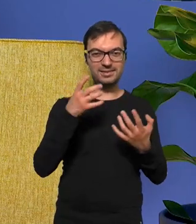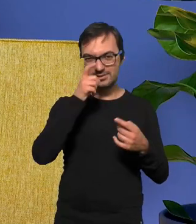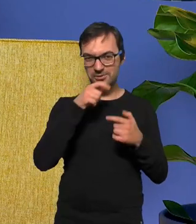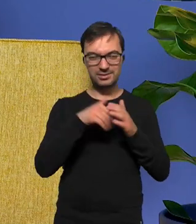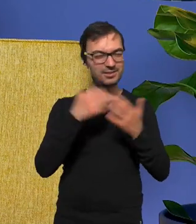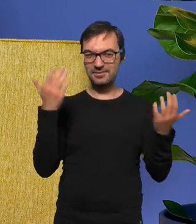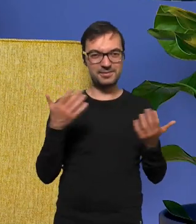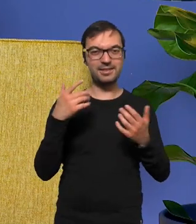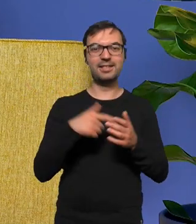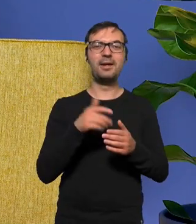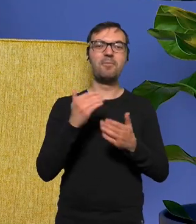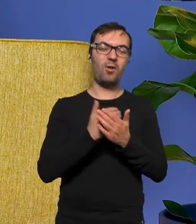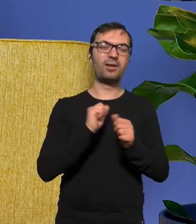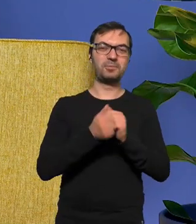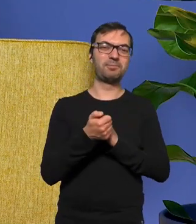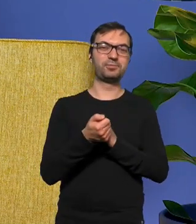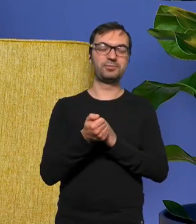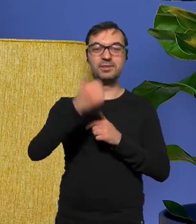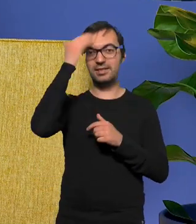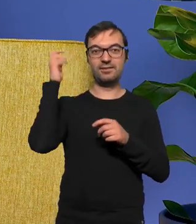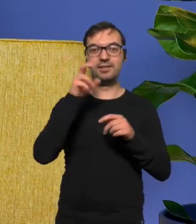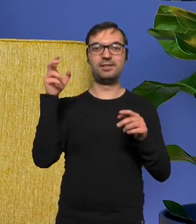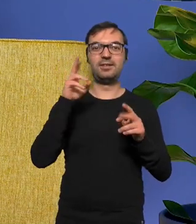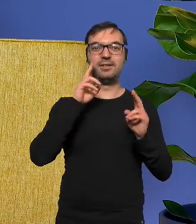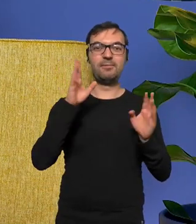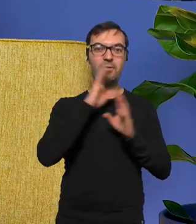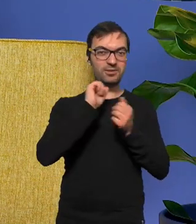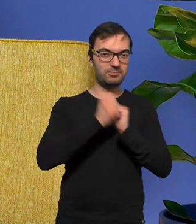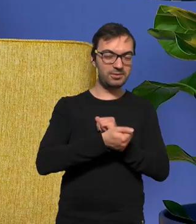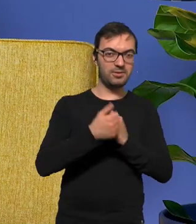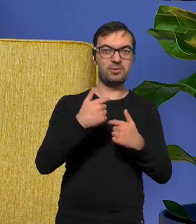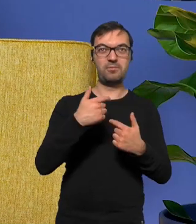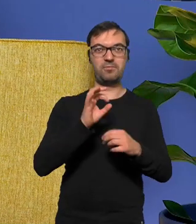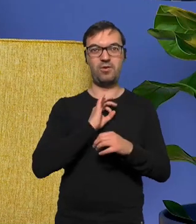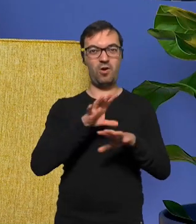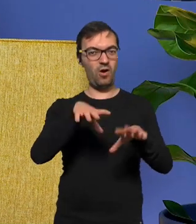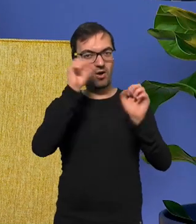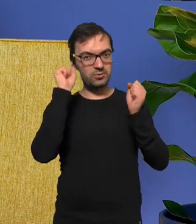złego zrobić no no skaczesz i nie wiesz czy to powietrze się zmieniło i twój odbiór